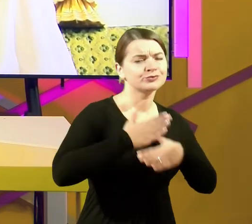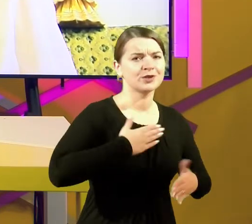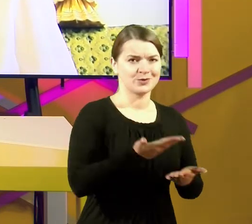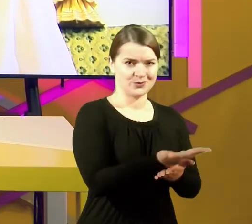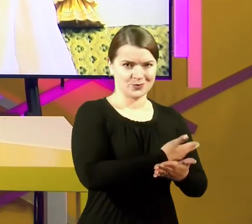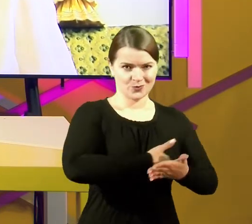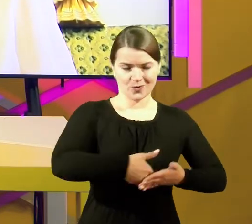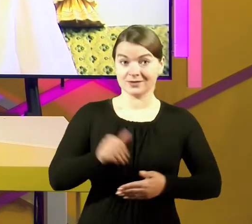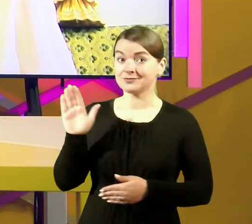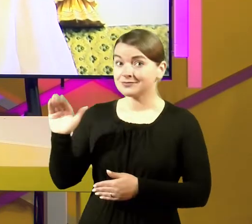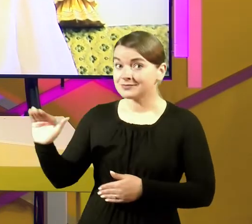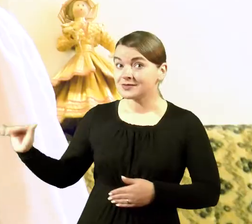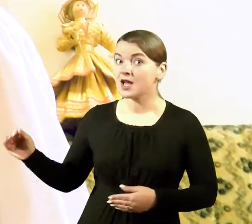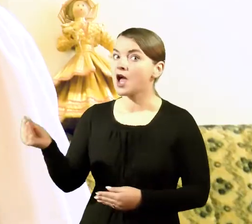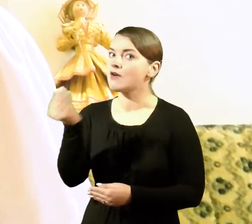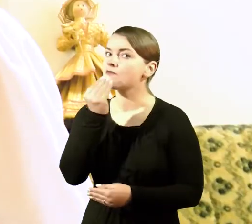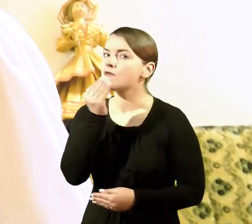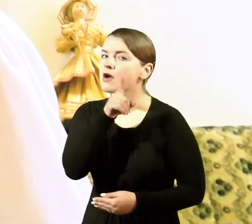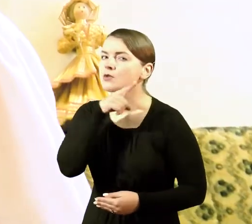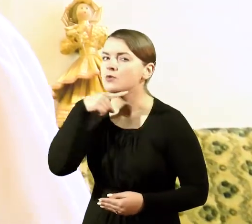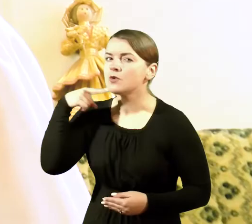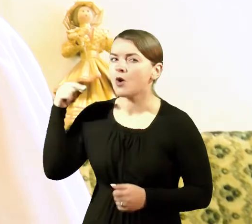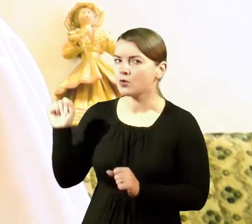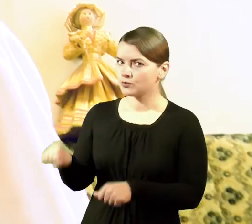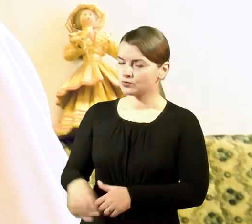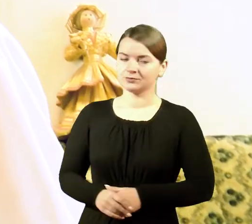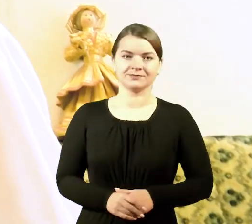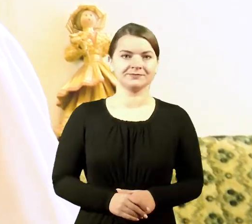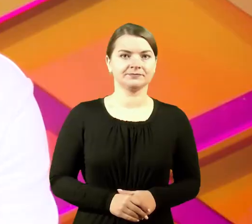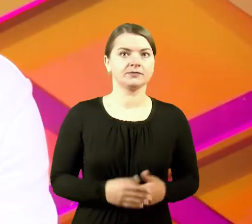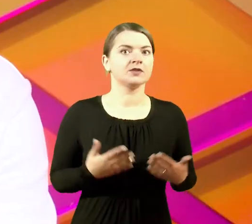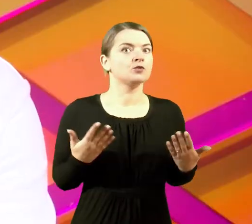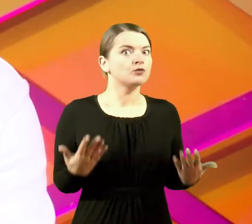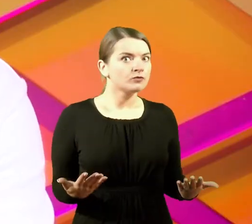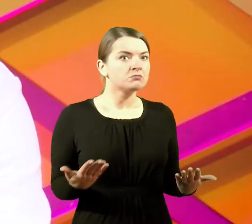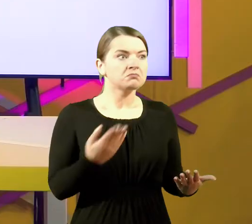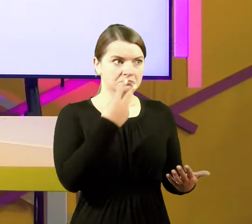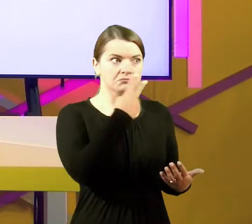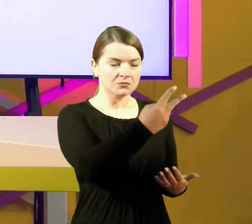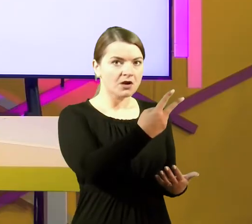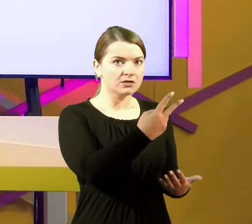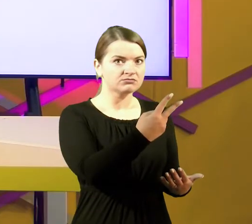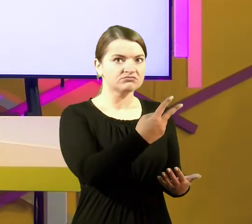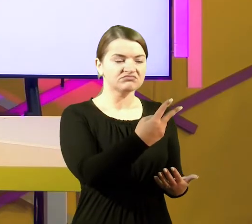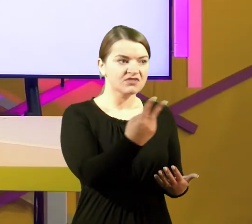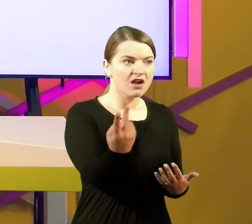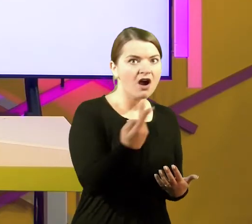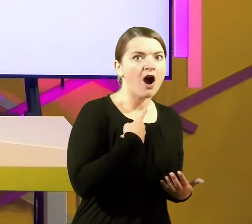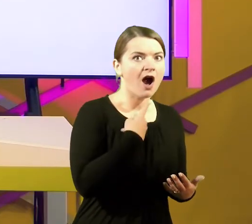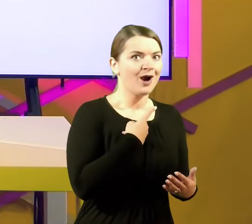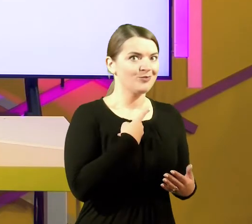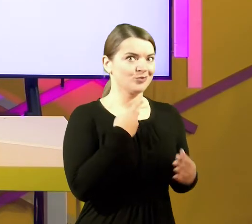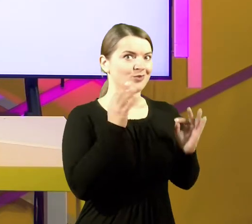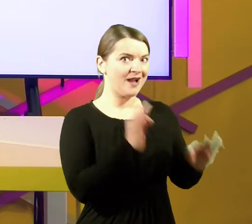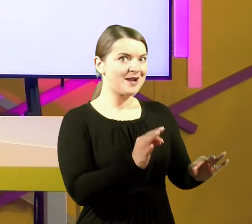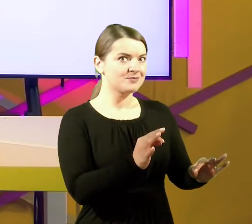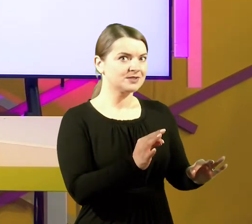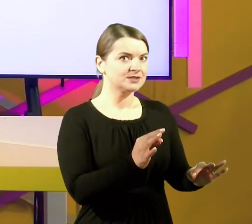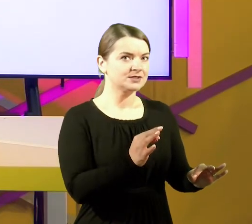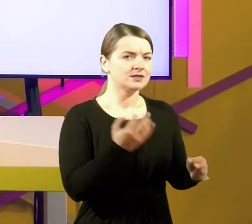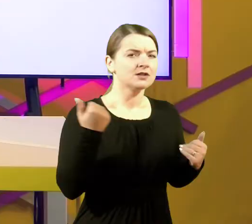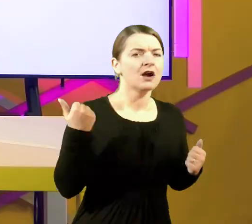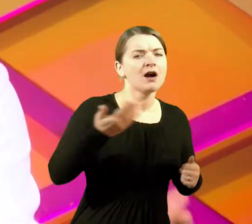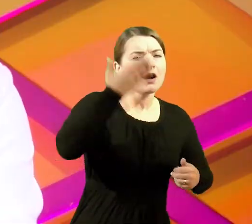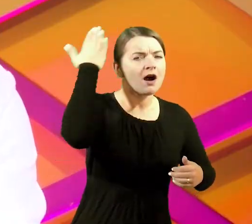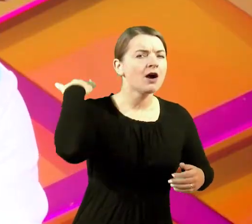ką neduoną. Mati, mati, balgik daug. Na, vadį, matėj, abu buvom teisūs.